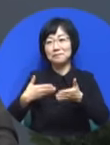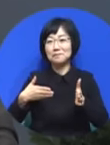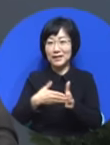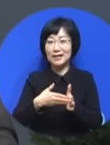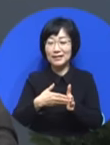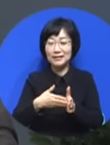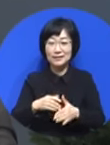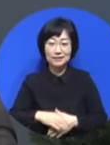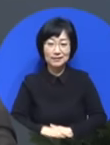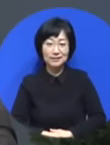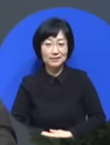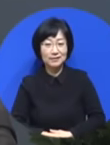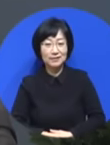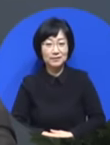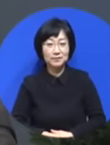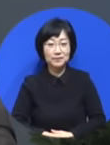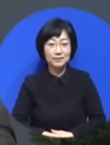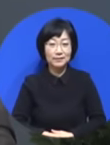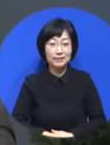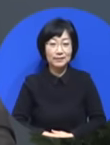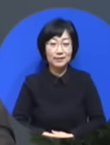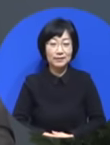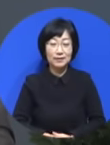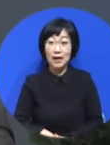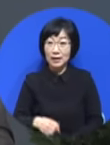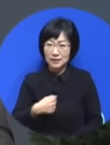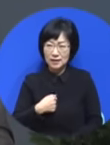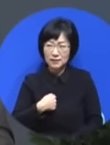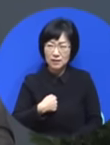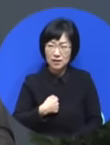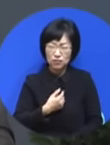저는 큰 간증 할 게 없습니다.